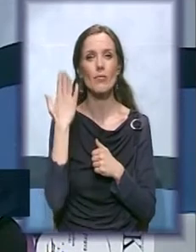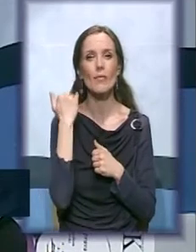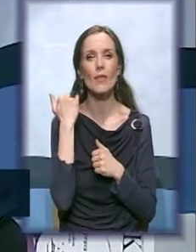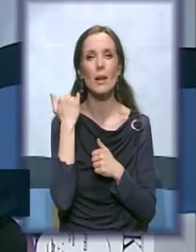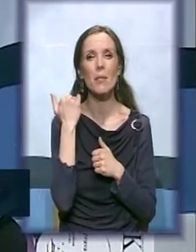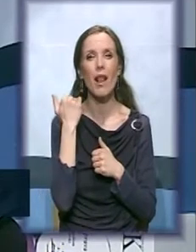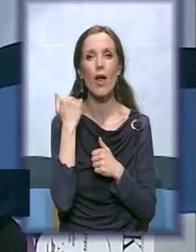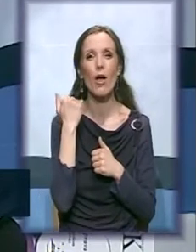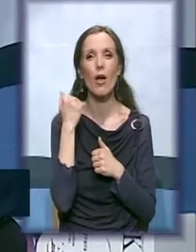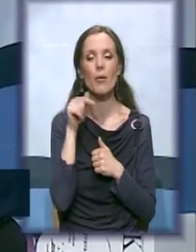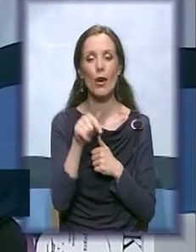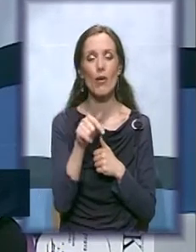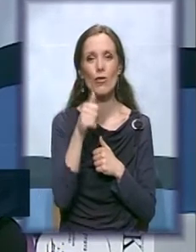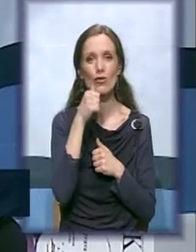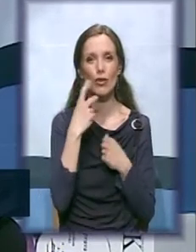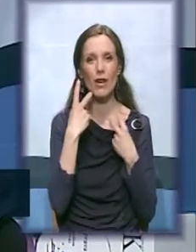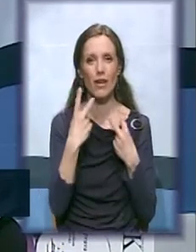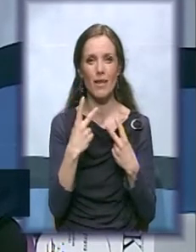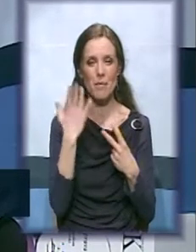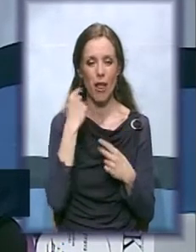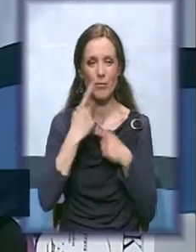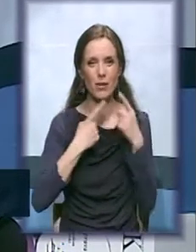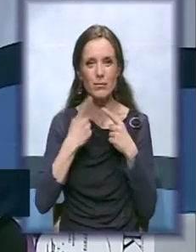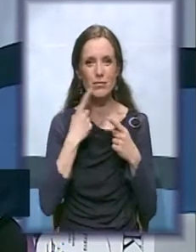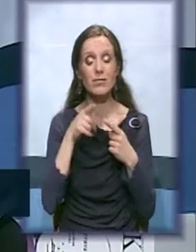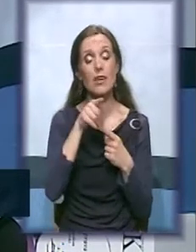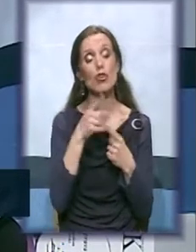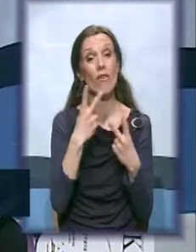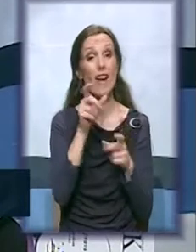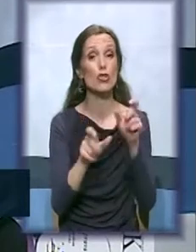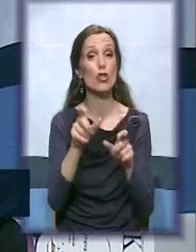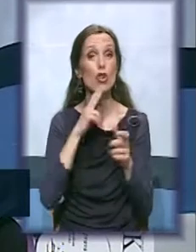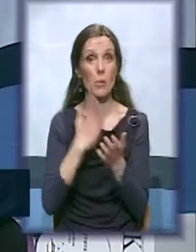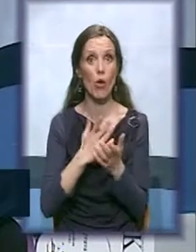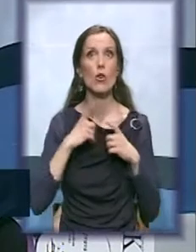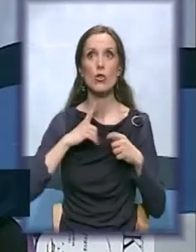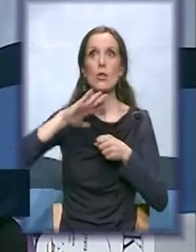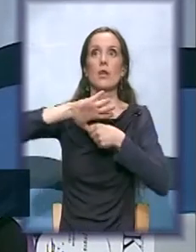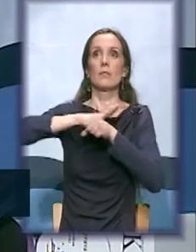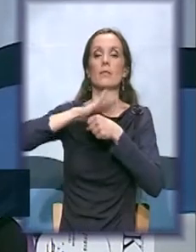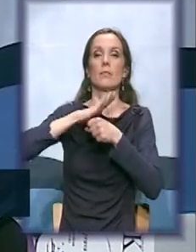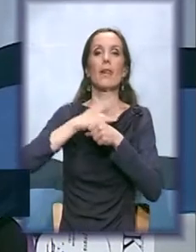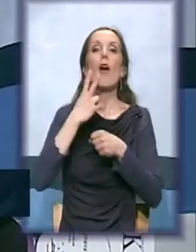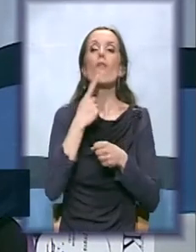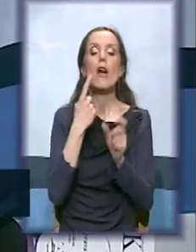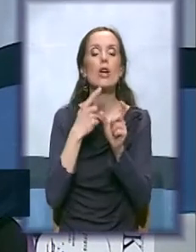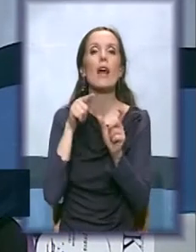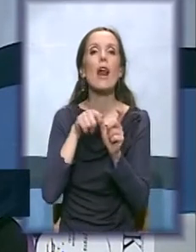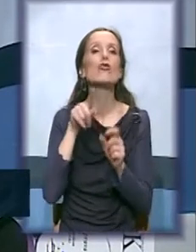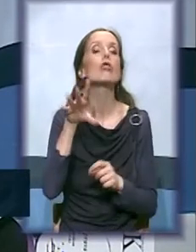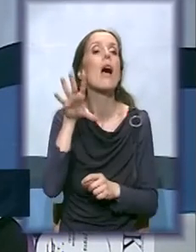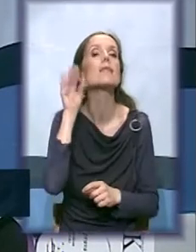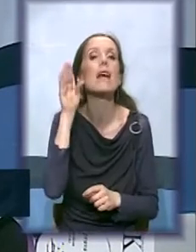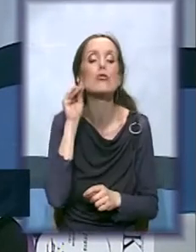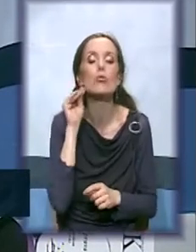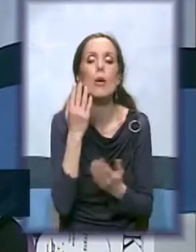delu izlaganja, koji je jako bitan za osobe koje već jesu u nasilju, kažemo i da saslušamo, da ih razumimo i čujemo.